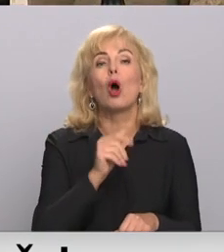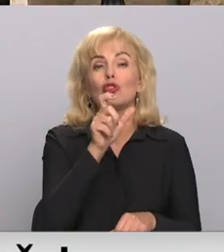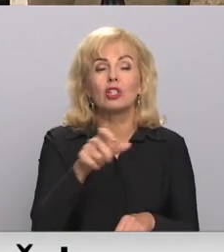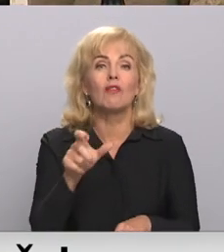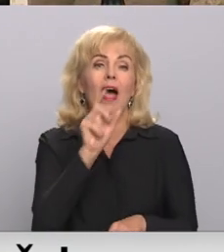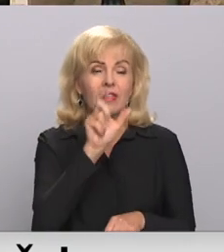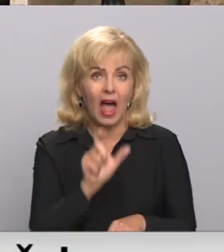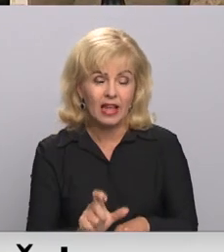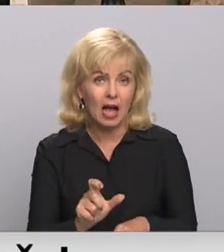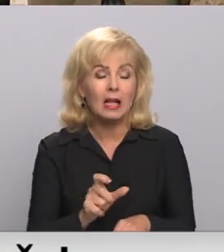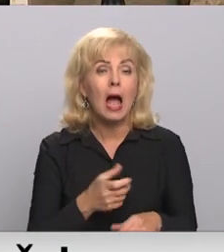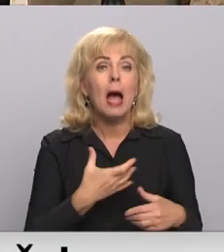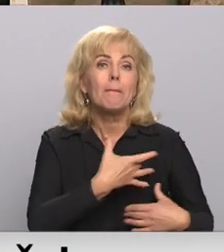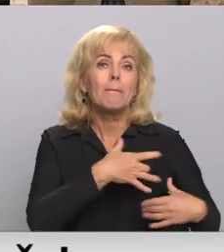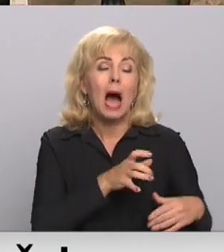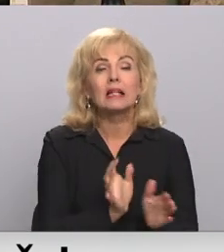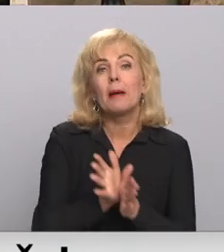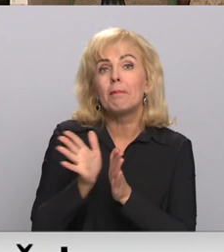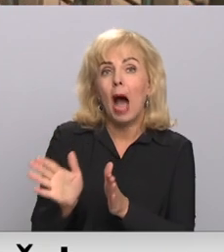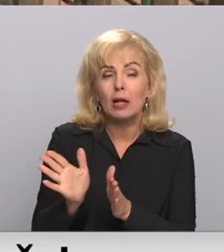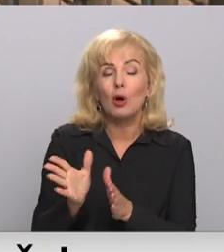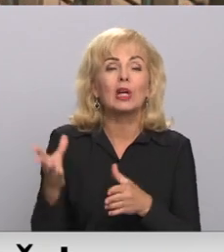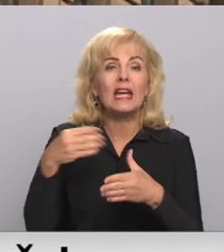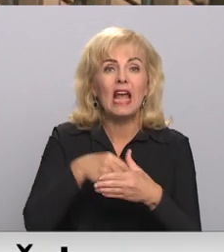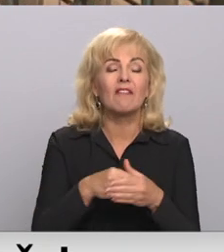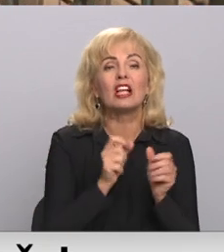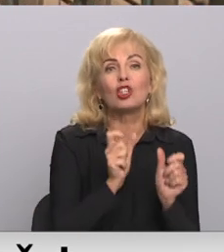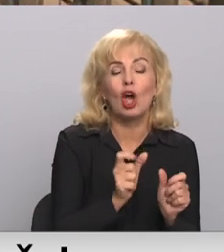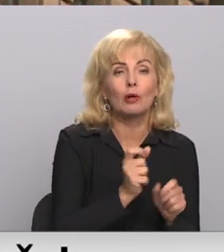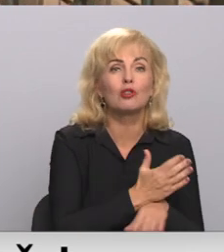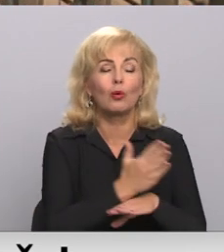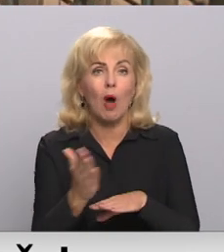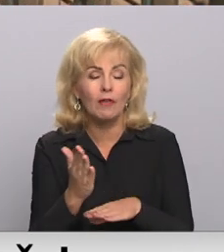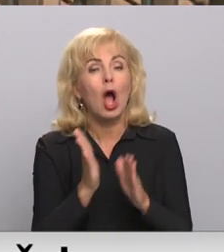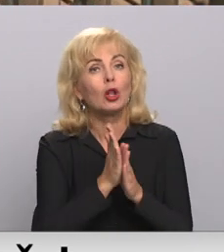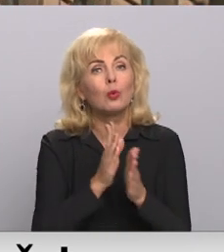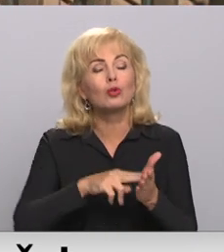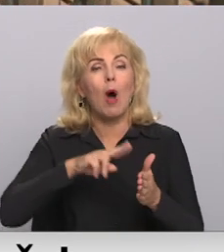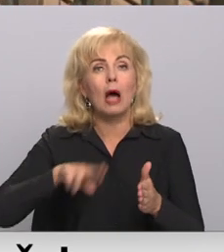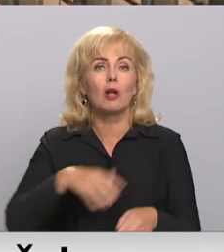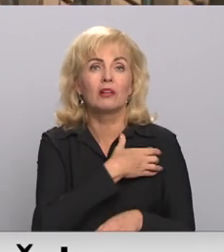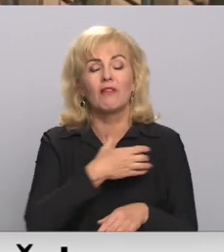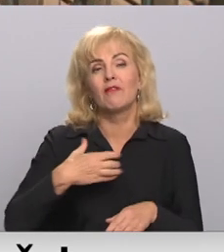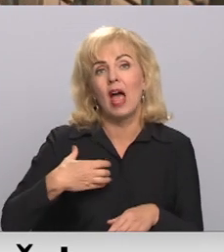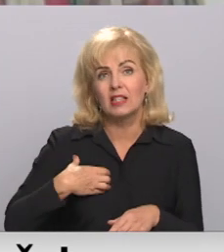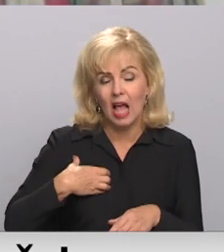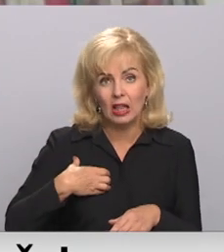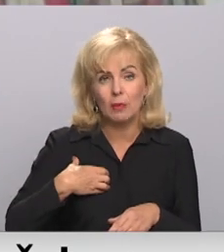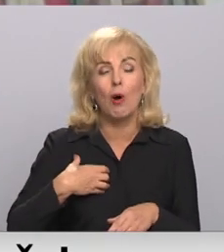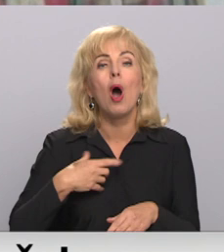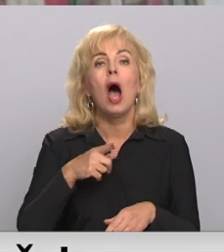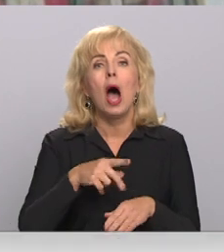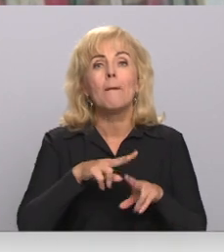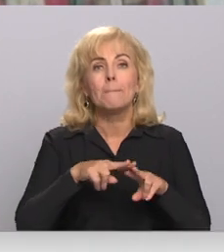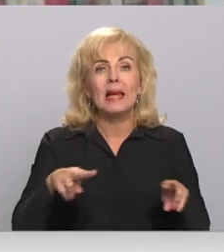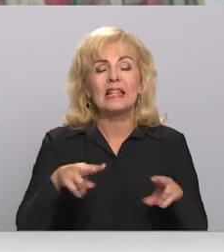partija deputāti pārmet, ka ierobežojum tika ieviesti novēlot un aicināja atkāpties valdību ar veselības ministru priekšgalā. Šobrīd